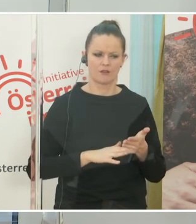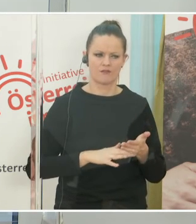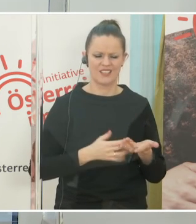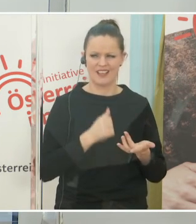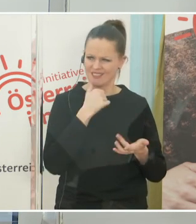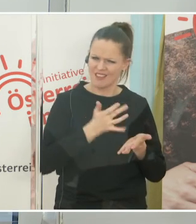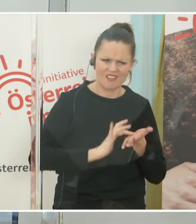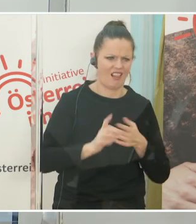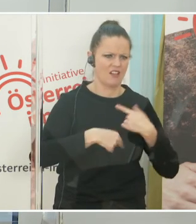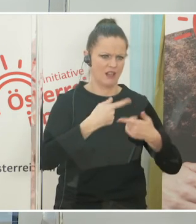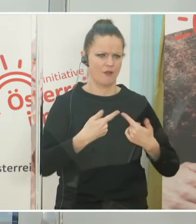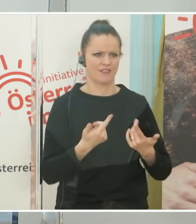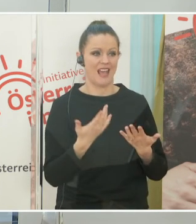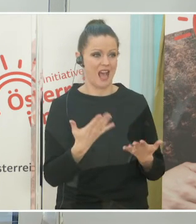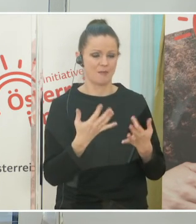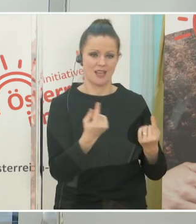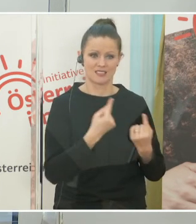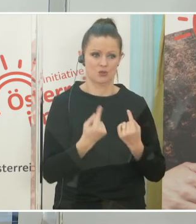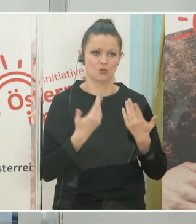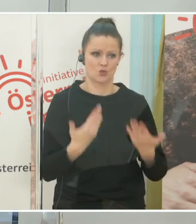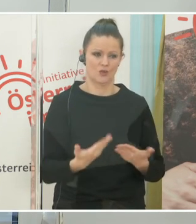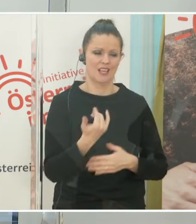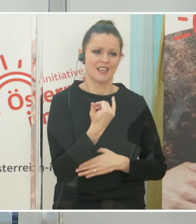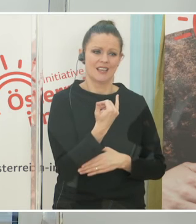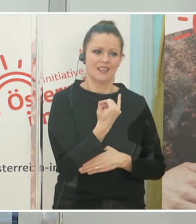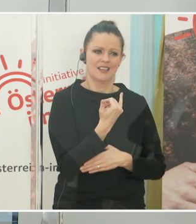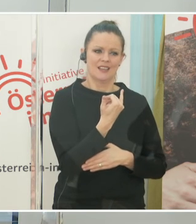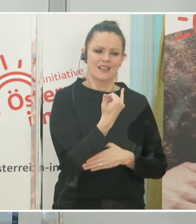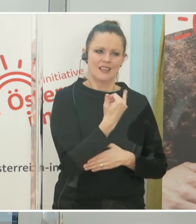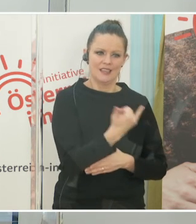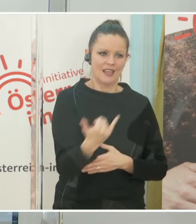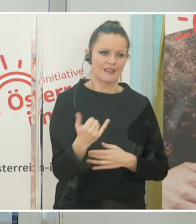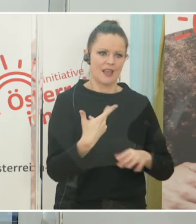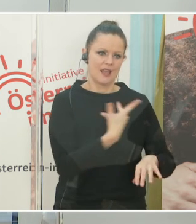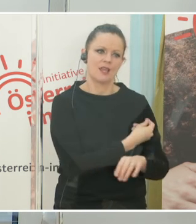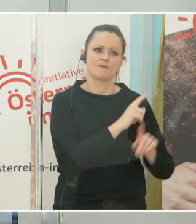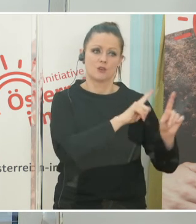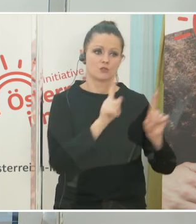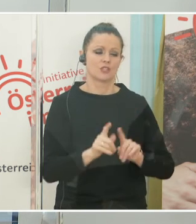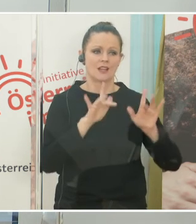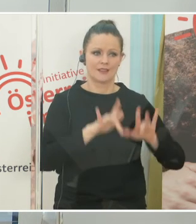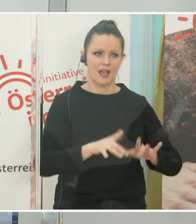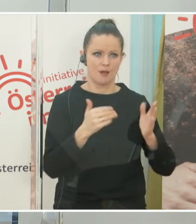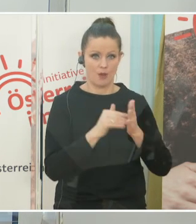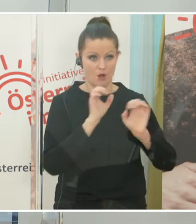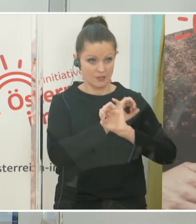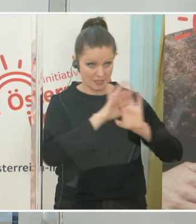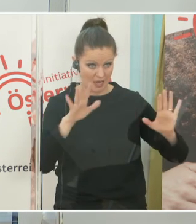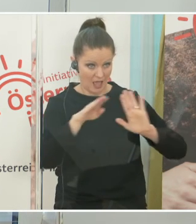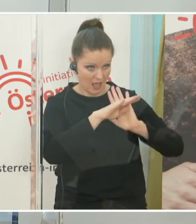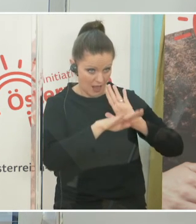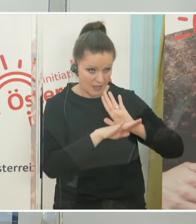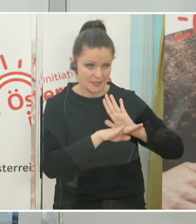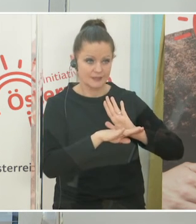Aber eben aufgrund der Tatsache, dass jede impfende Stelle eben klar eine Liste schon